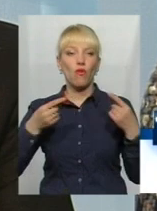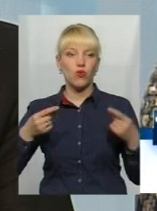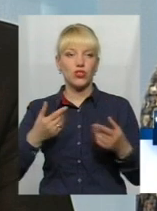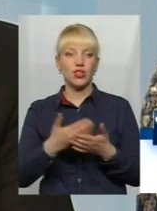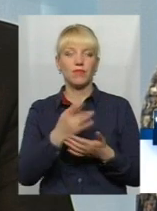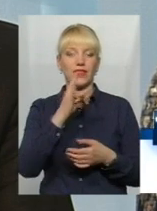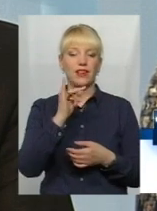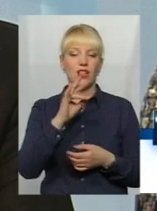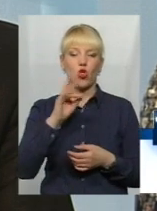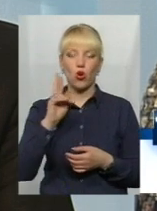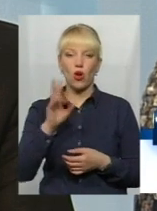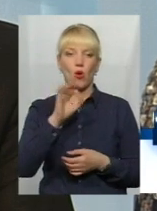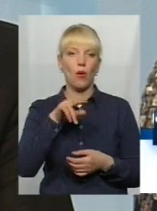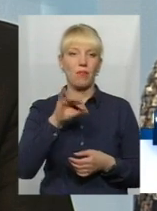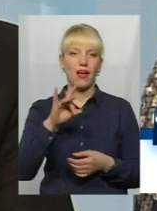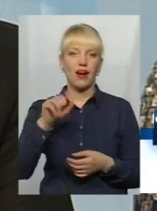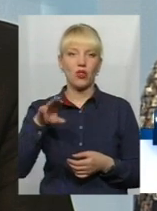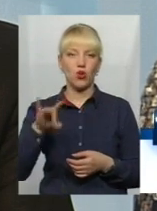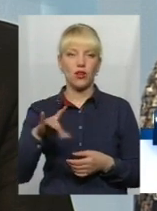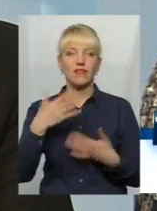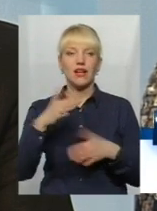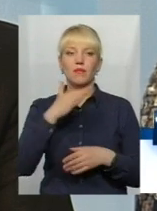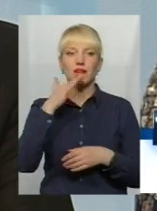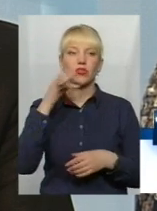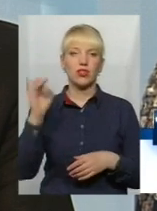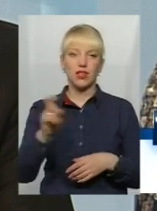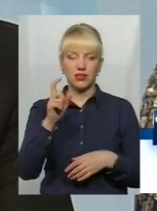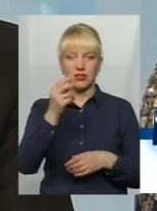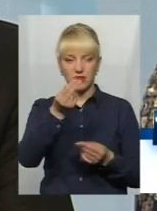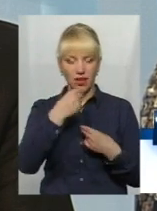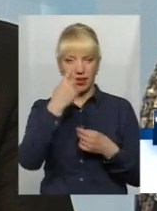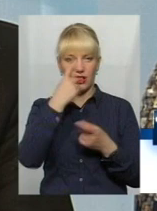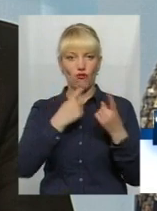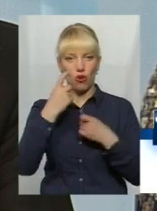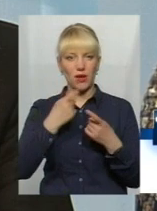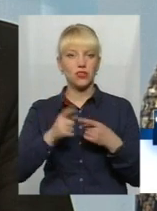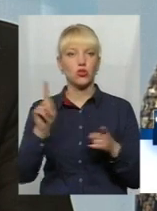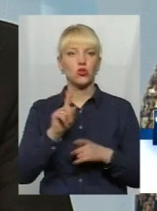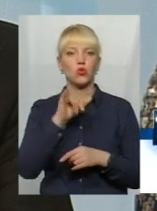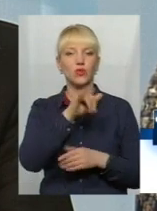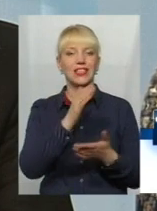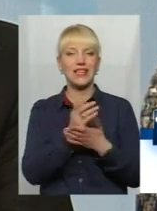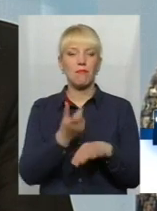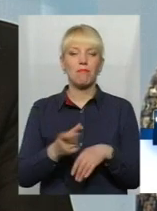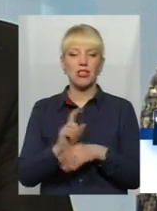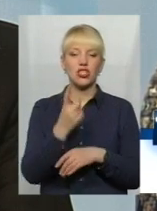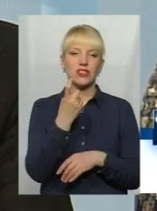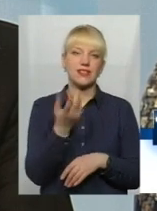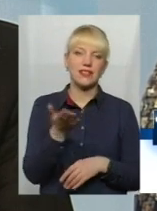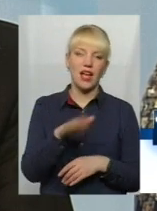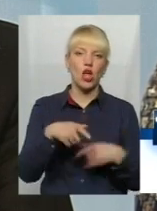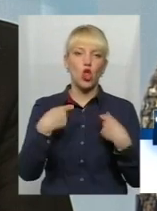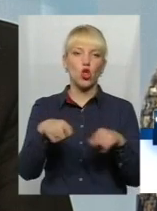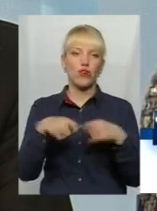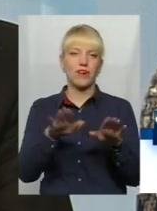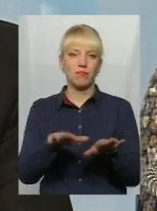-кооператор, який знаходиться там поряд, вже неодноразово надає нам інформацію, що у них є більше ста торгівельних місць. І вони